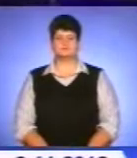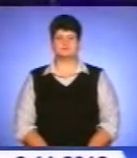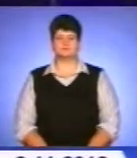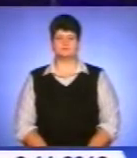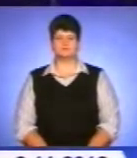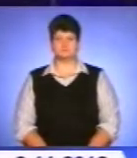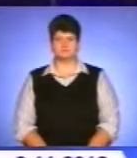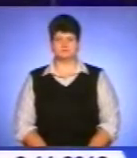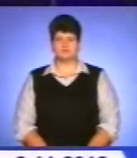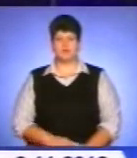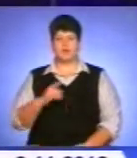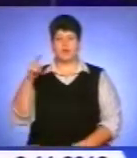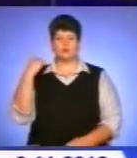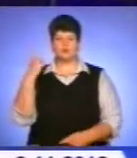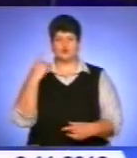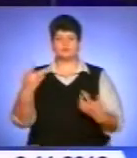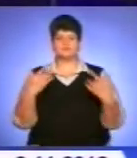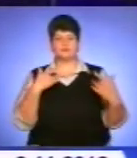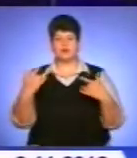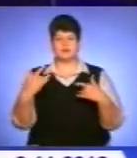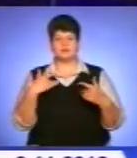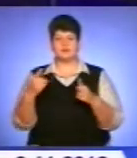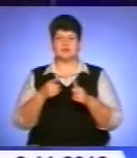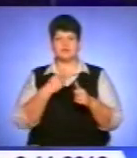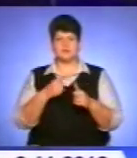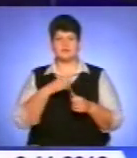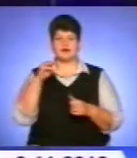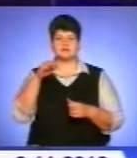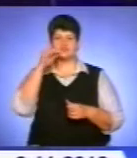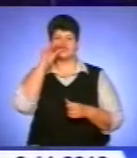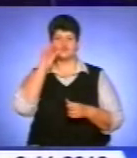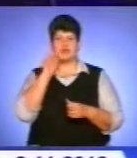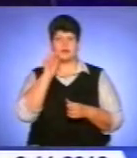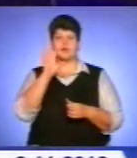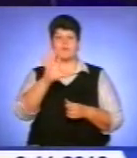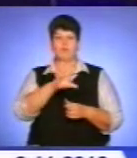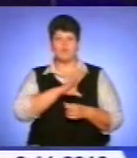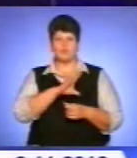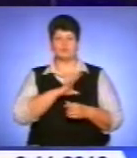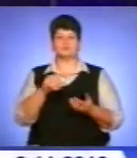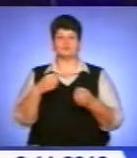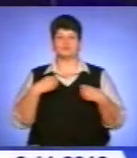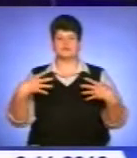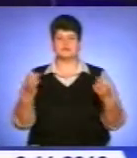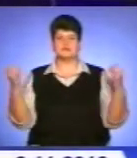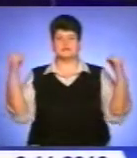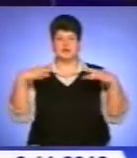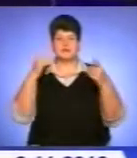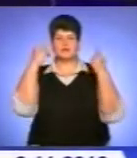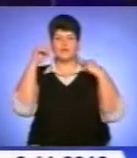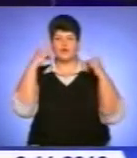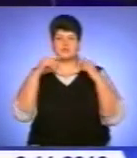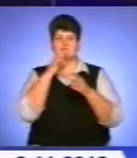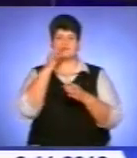В обласному академічному драматичному театрі імені Тераса Шевченка відбулося урочисте зібрання і творчий звіт